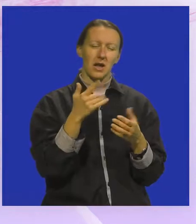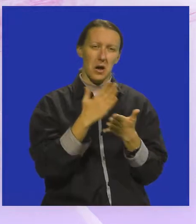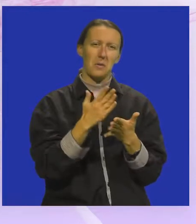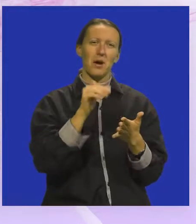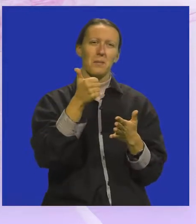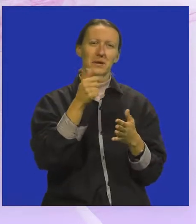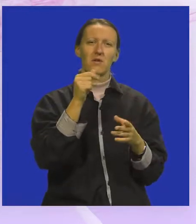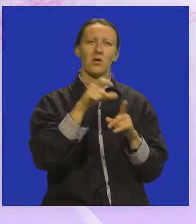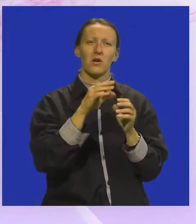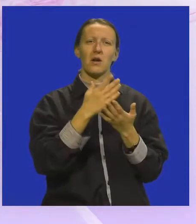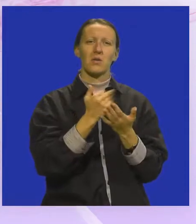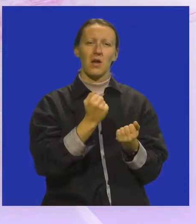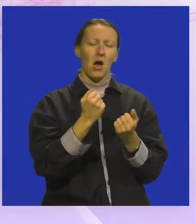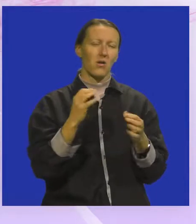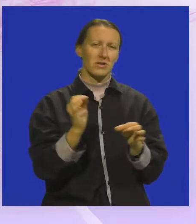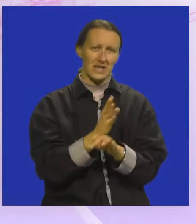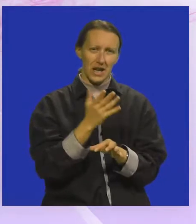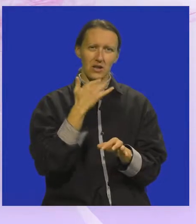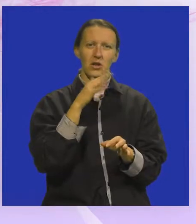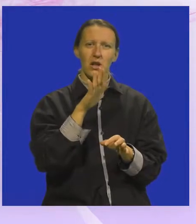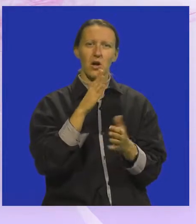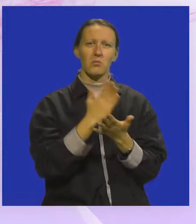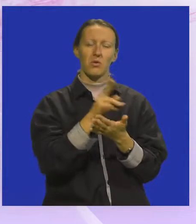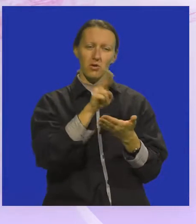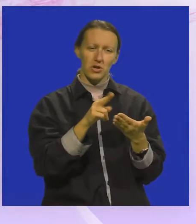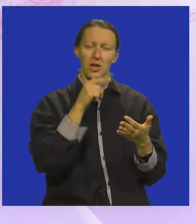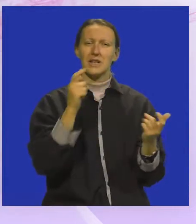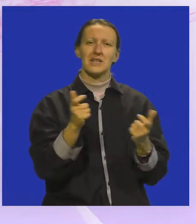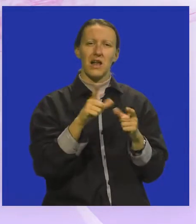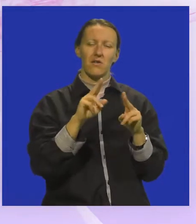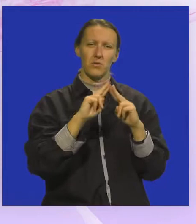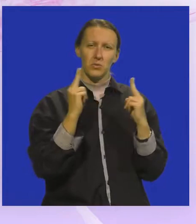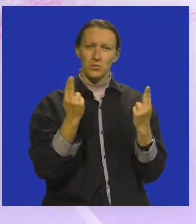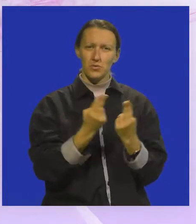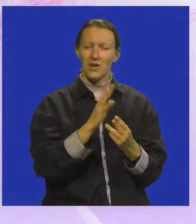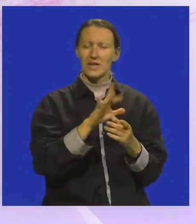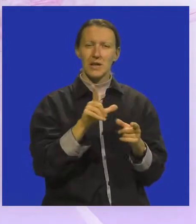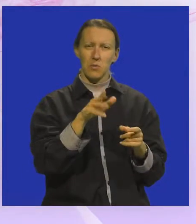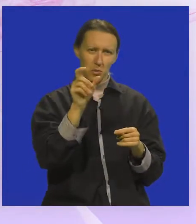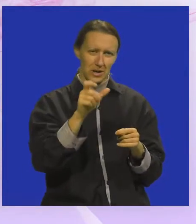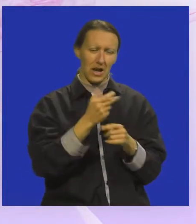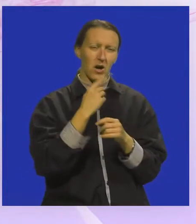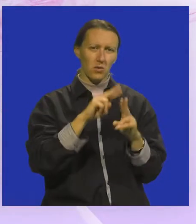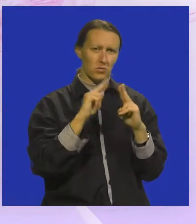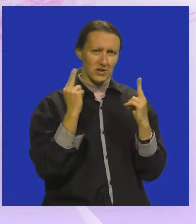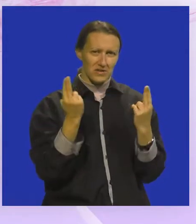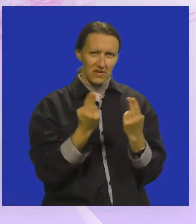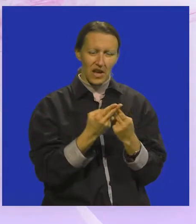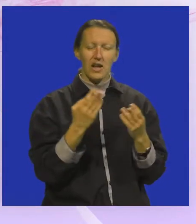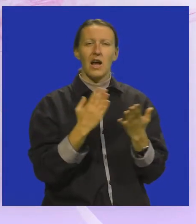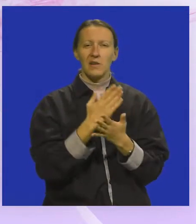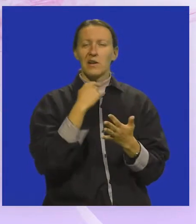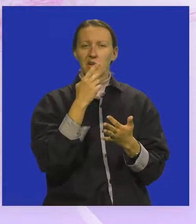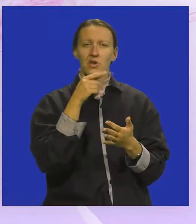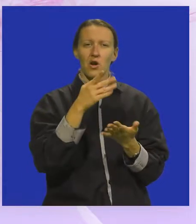bi kao prvo Rodarij bio jako izuzetno ponosan što ga se toliko čite i toliko slavi u svijetu, ne samo u Republici Italiji, nego u svijetu, ali